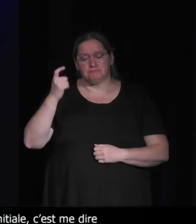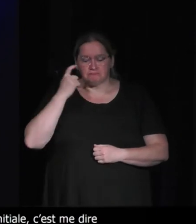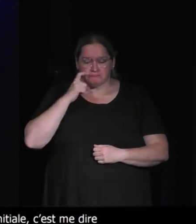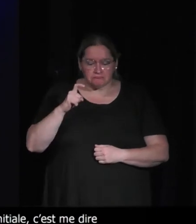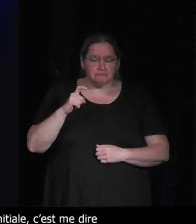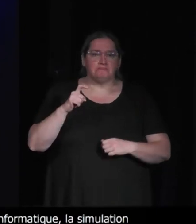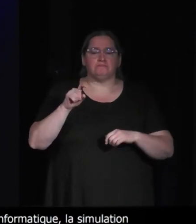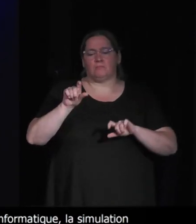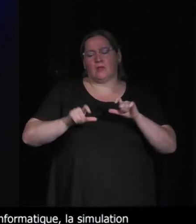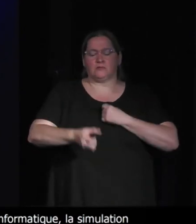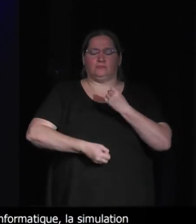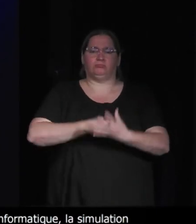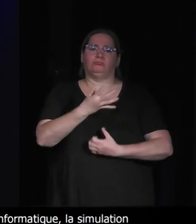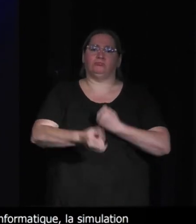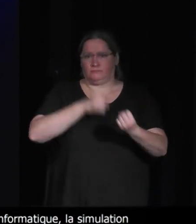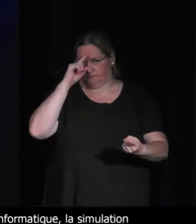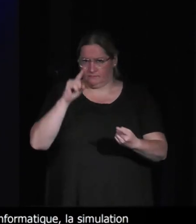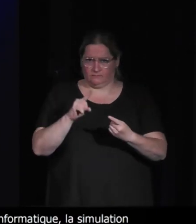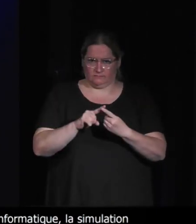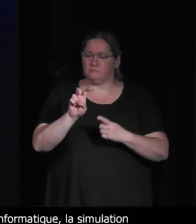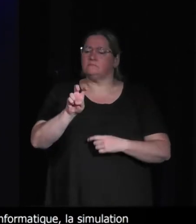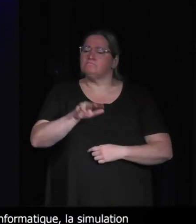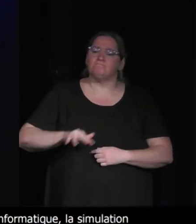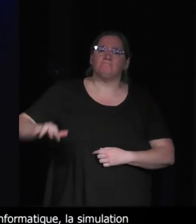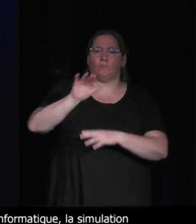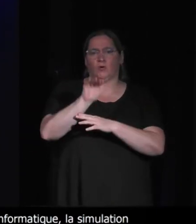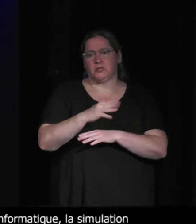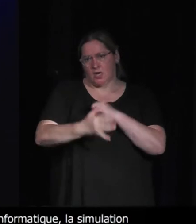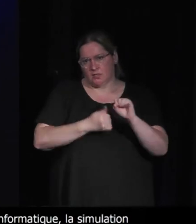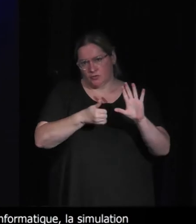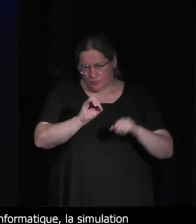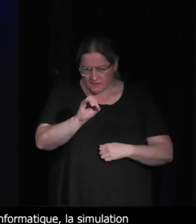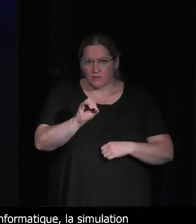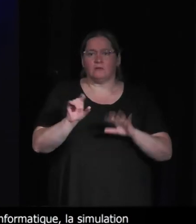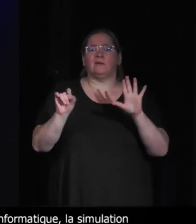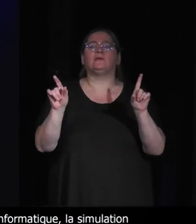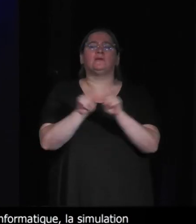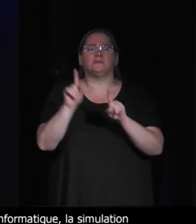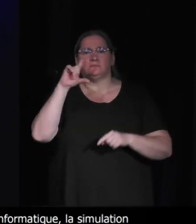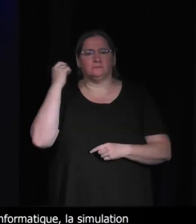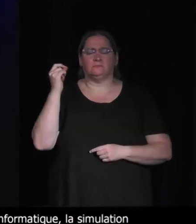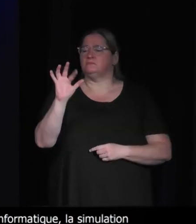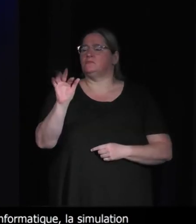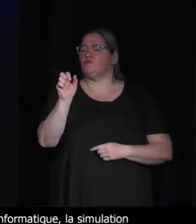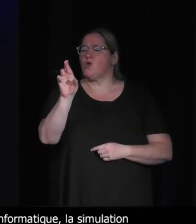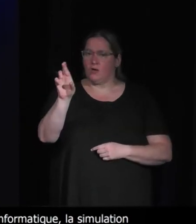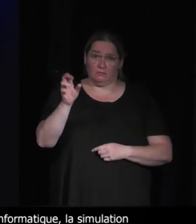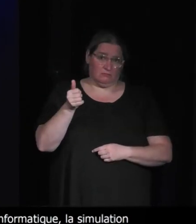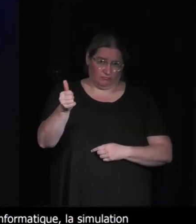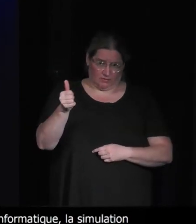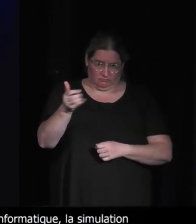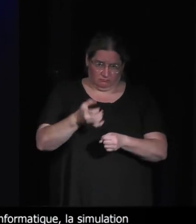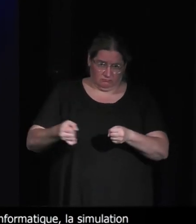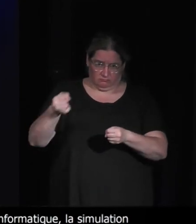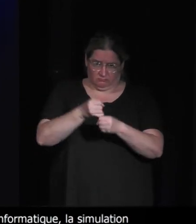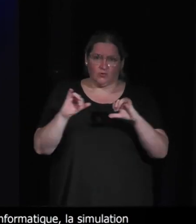provient des années 60-70. Vous avez chez un designer comme Buckminster Fuller, il fait